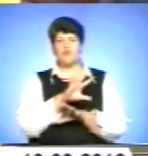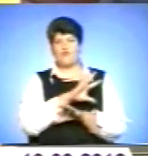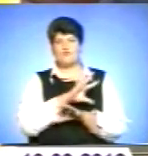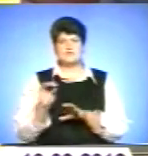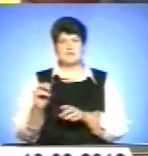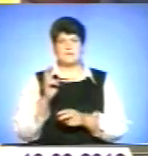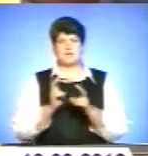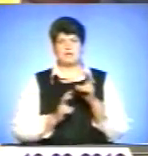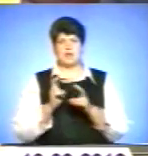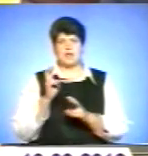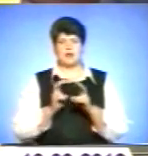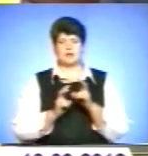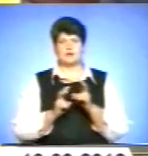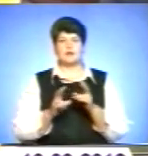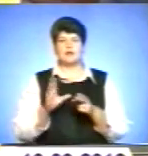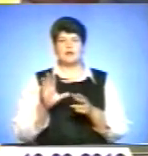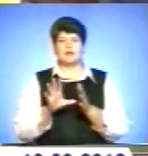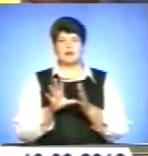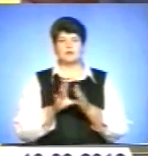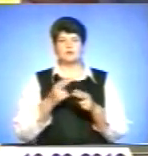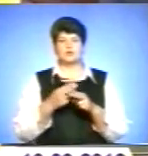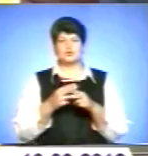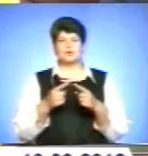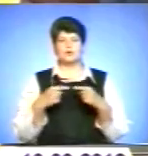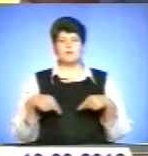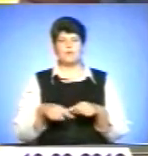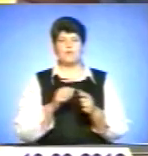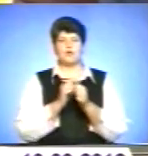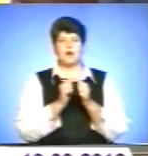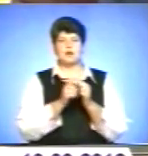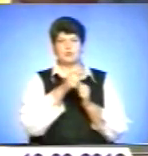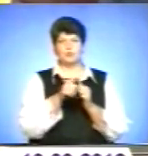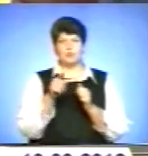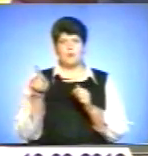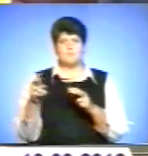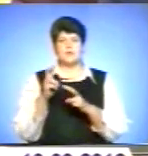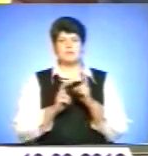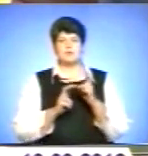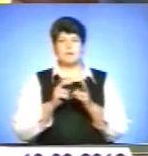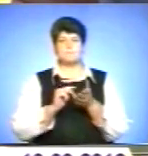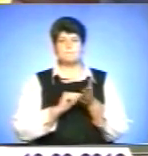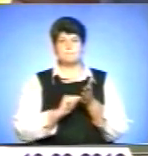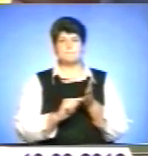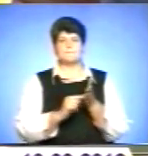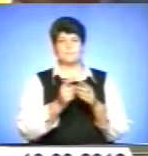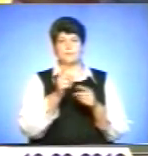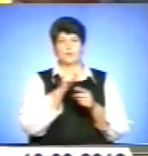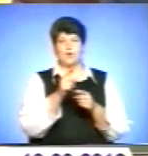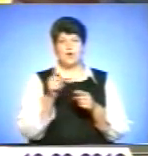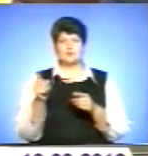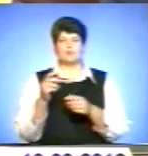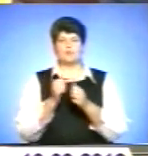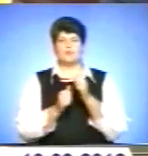підприємств, електрометалургічних отрасів. І по кожному підприємстві, я подчеркию, по кожному підприємстві